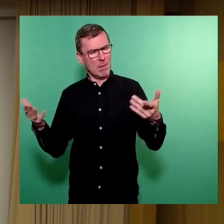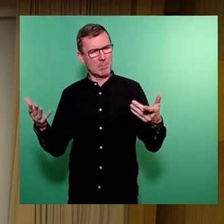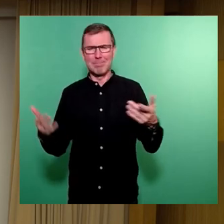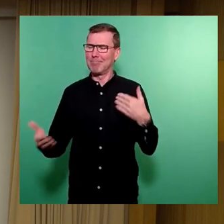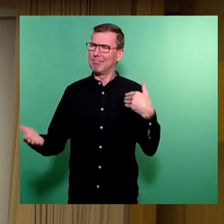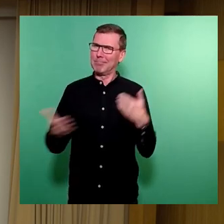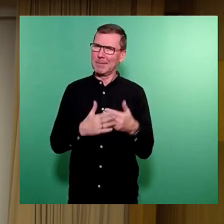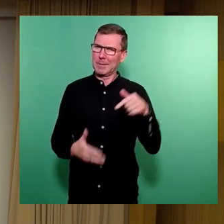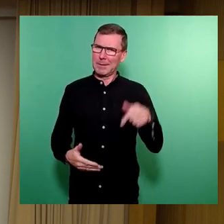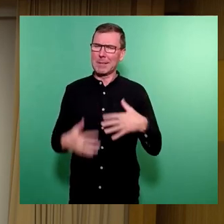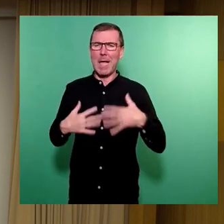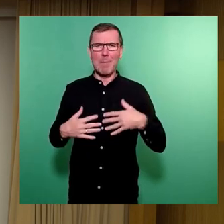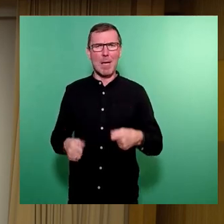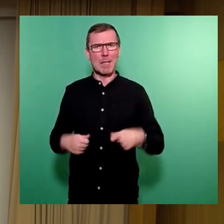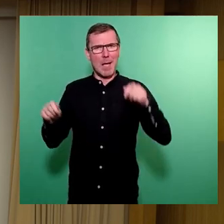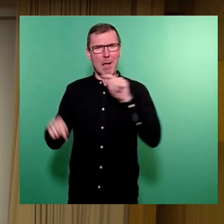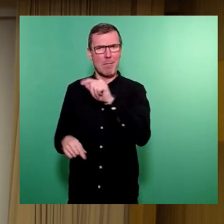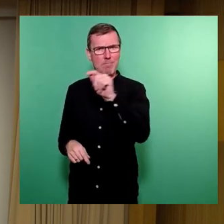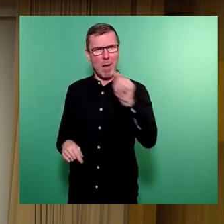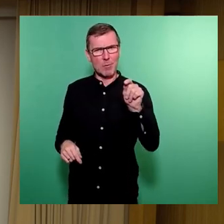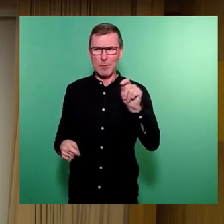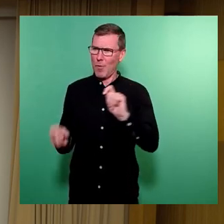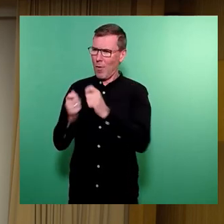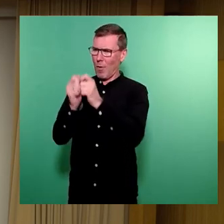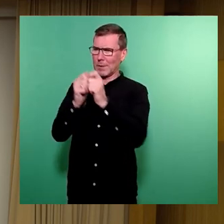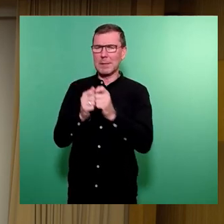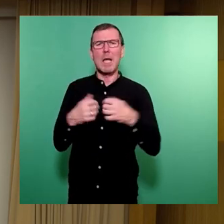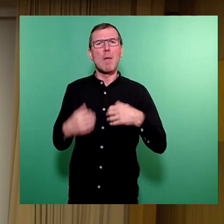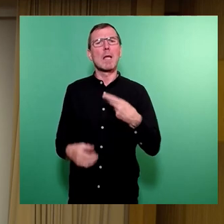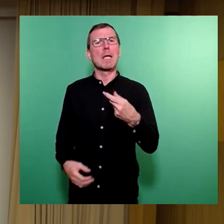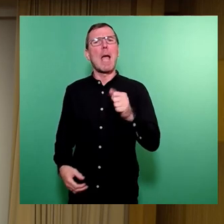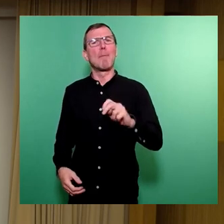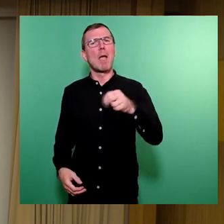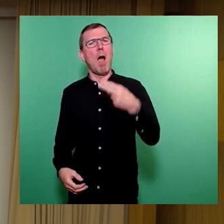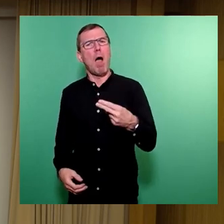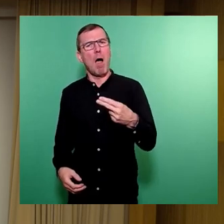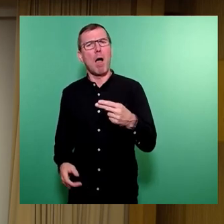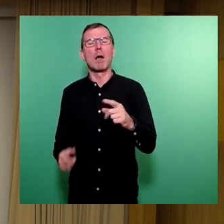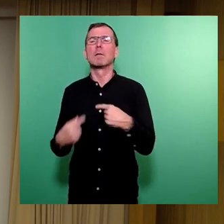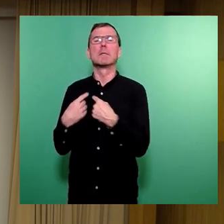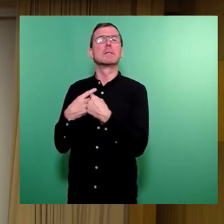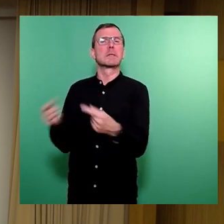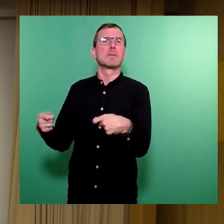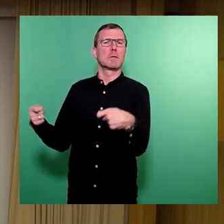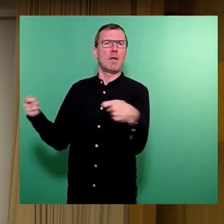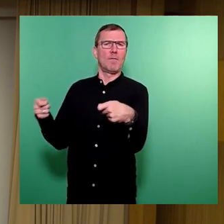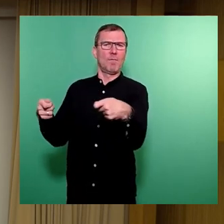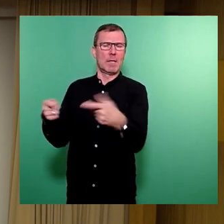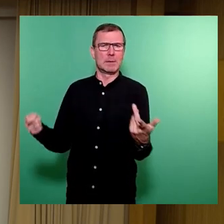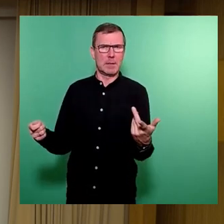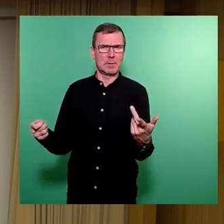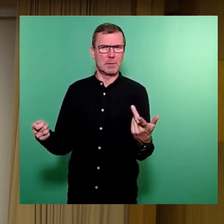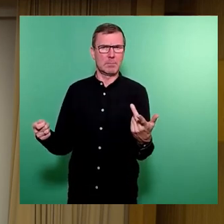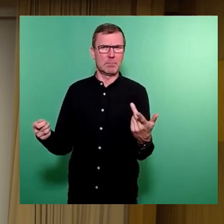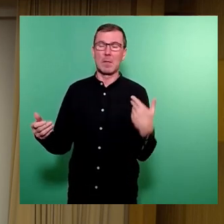die Beta-Bauten, die umgesetzt worden sind, in der Beta GmbH selbst finanziert worden. Bis